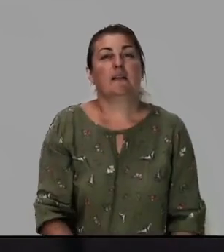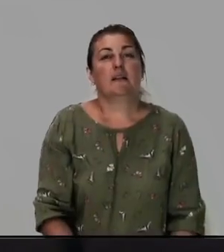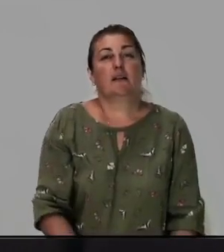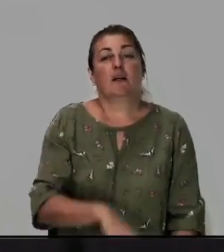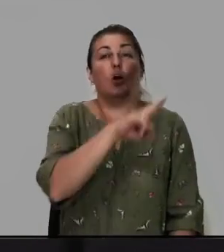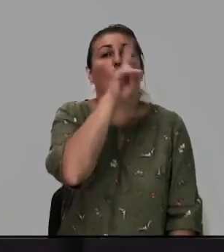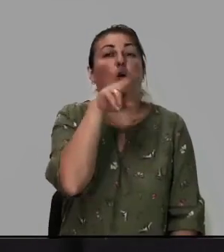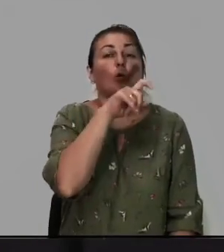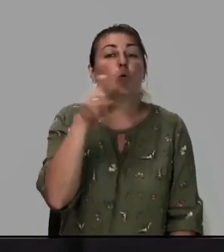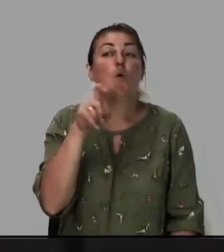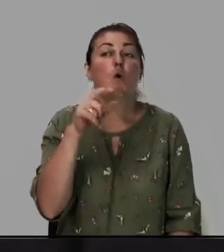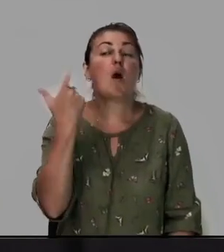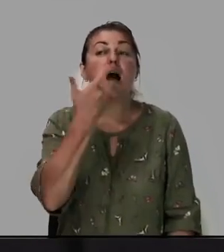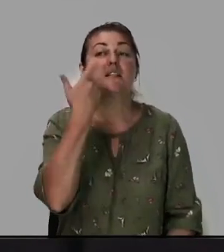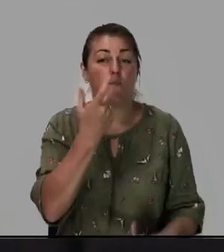Дух Господень на мне.